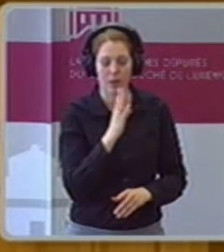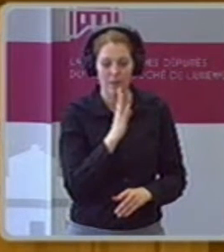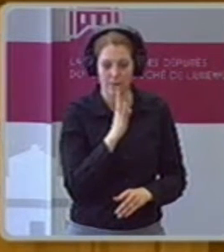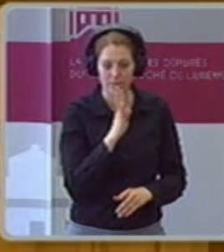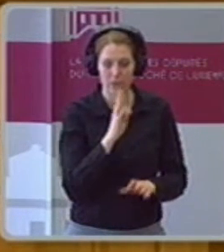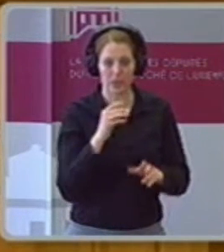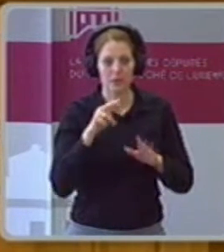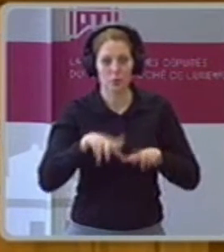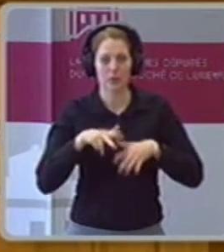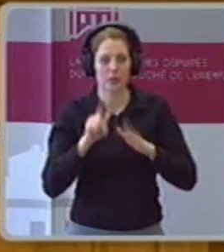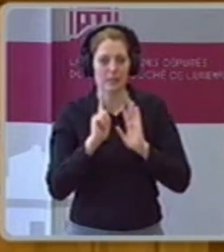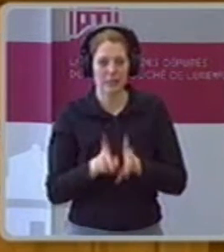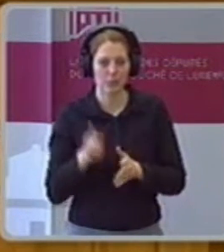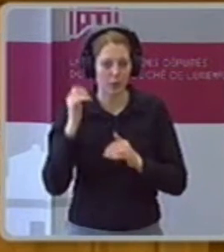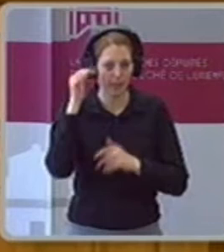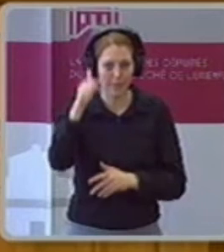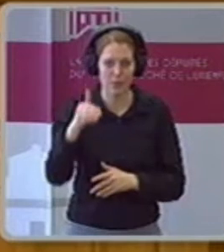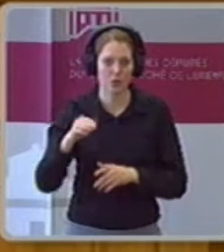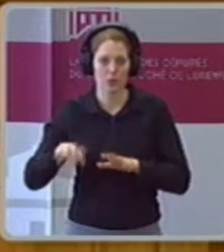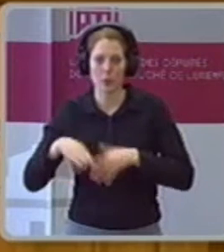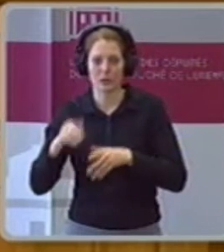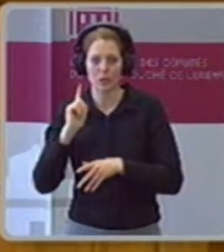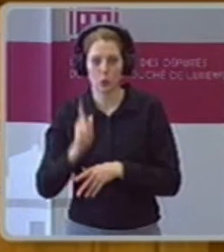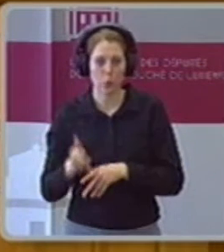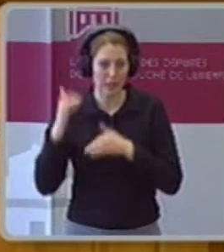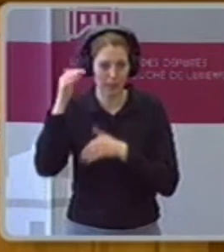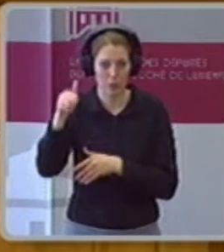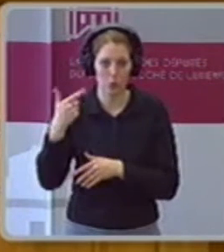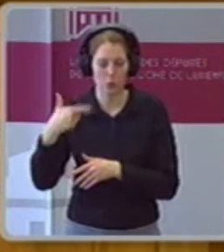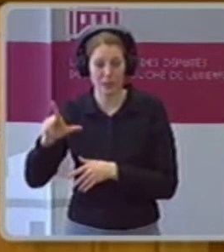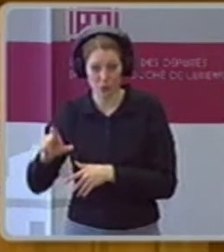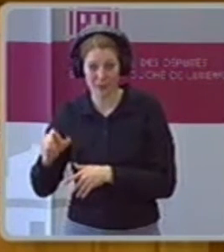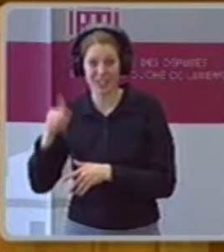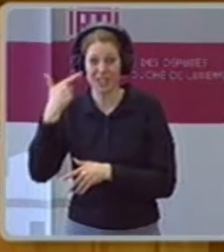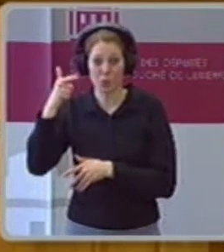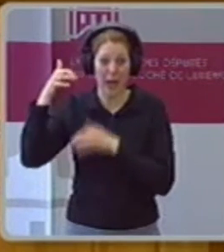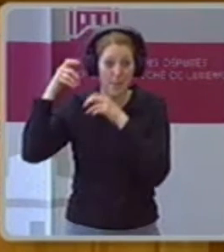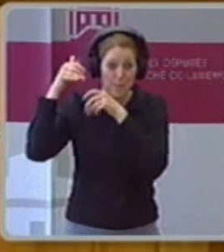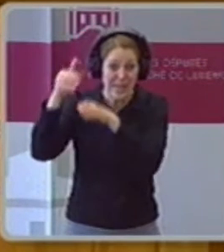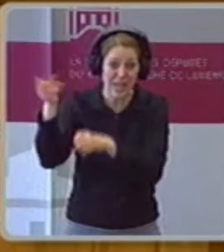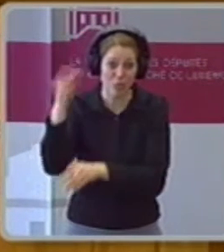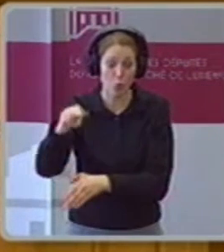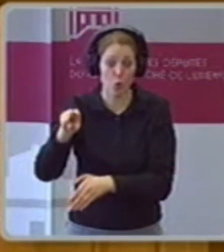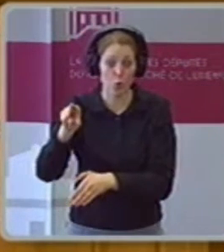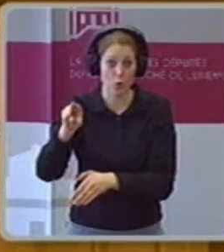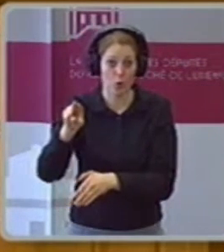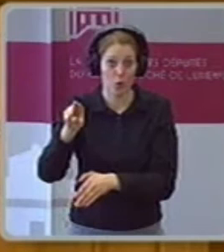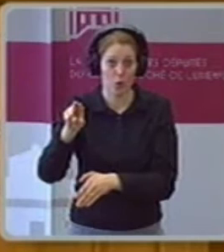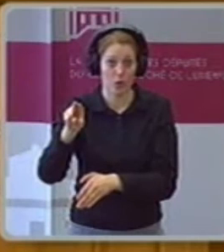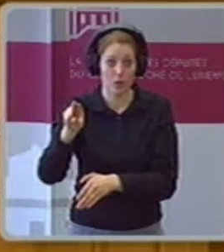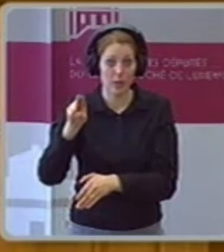2 Milliarden. Kein von den Amprin wird die Böbbs, die werden alle weiter durch den neuen Amprin